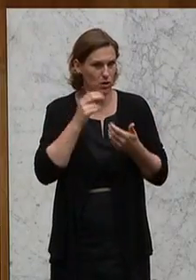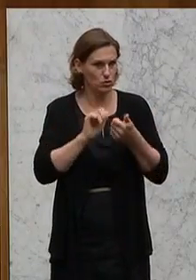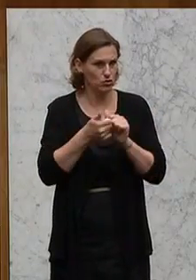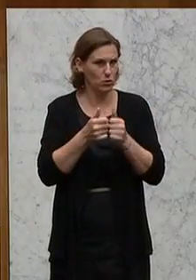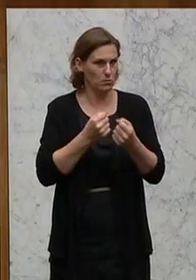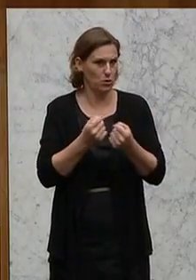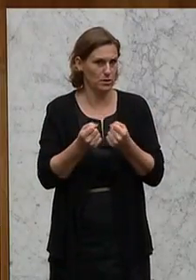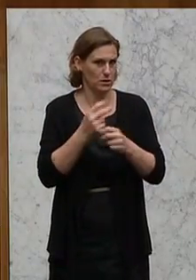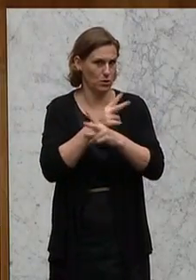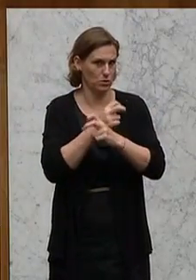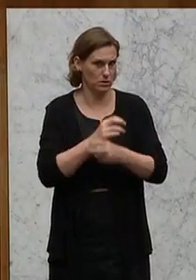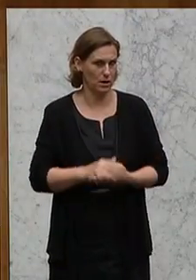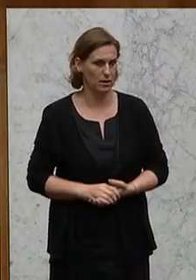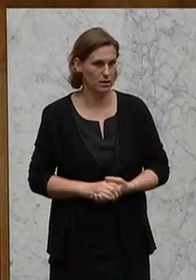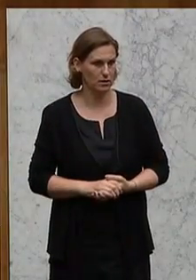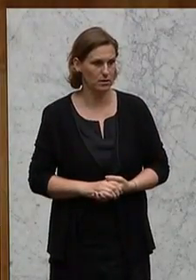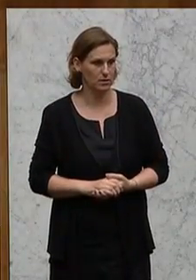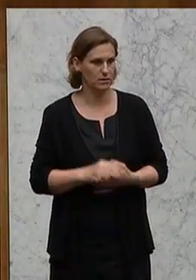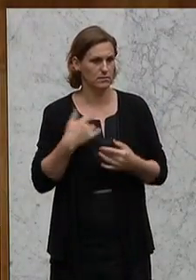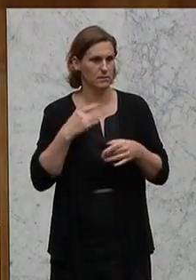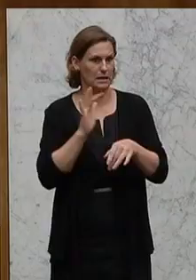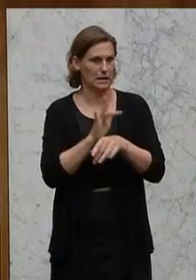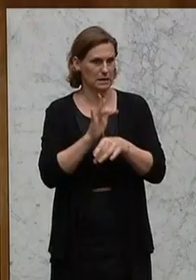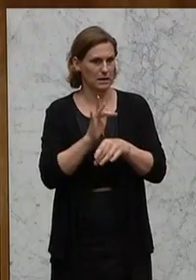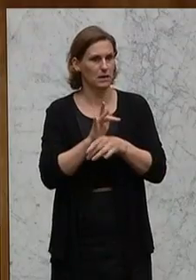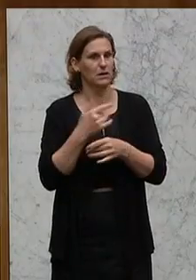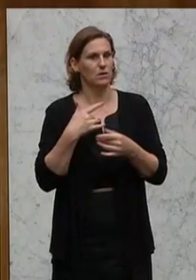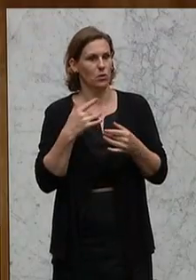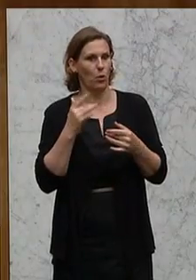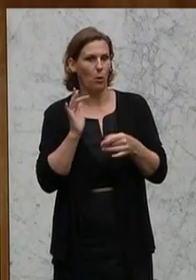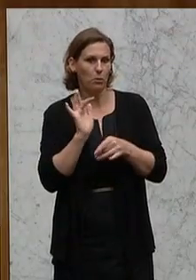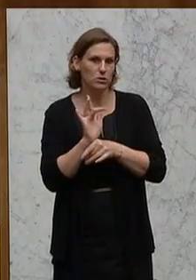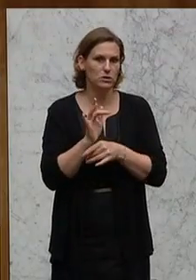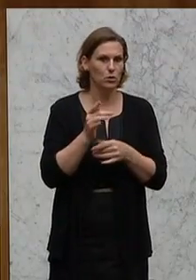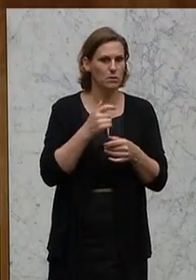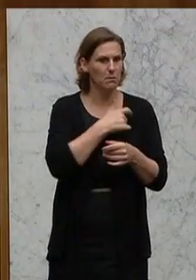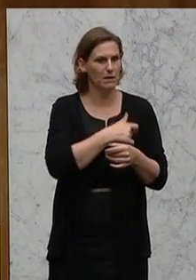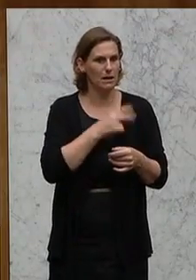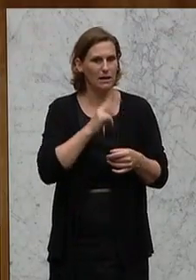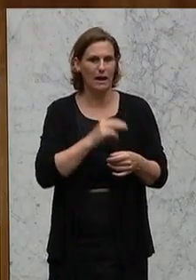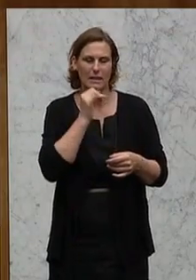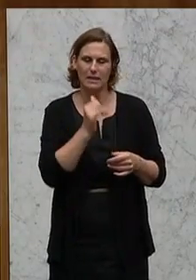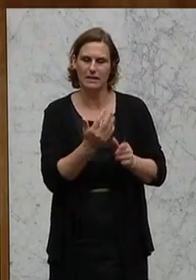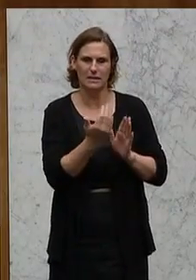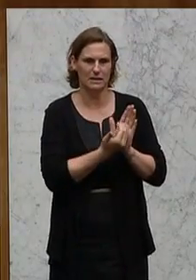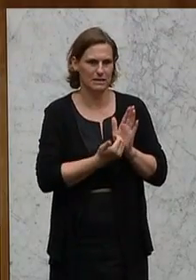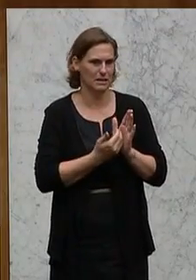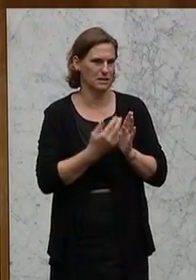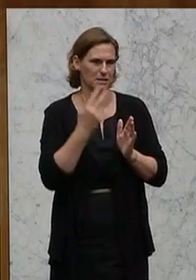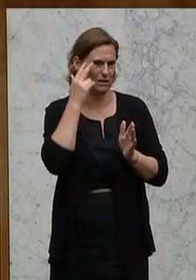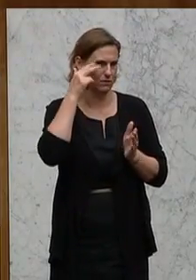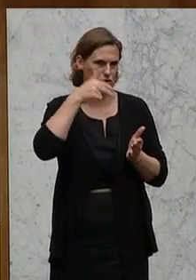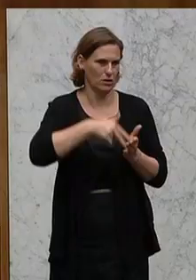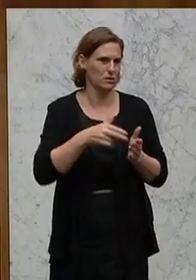Und aus dem Grund dieser angeführten Kritikpunkte der Oppositionsparteien kann man diesem Gesetz auch einfach nicht zustimmen.